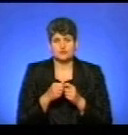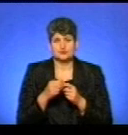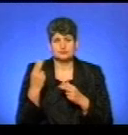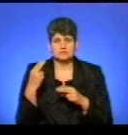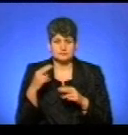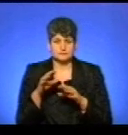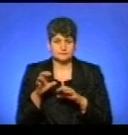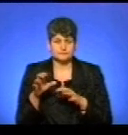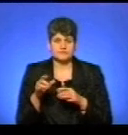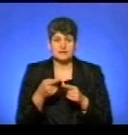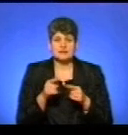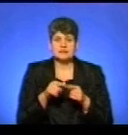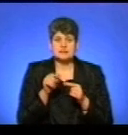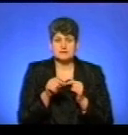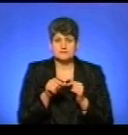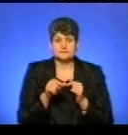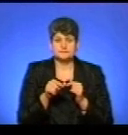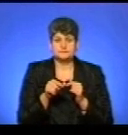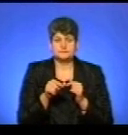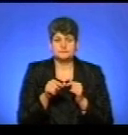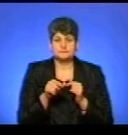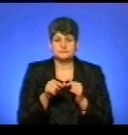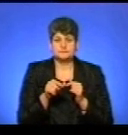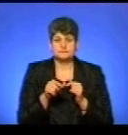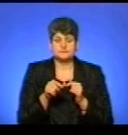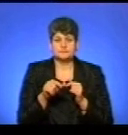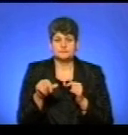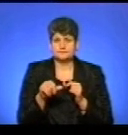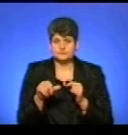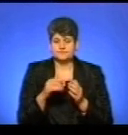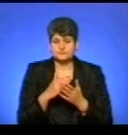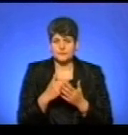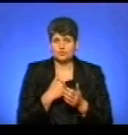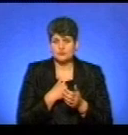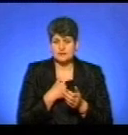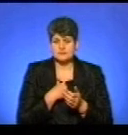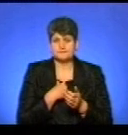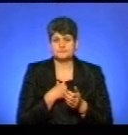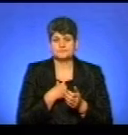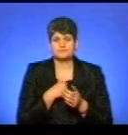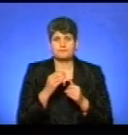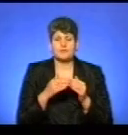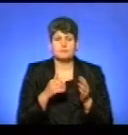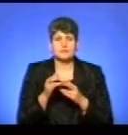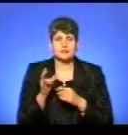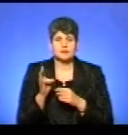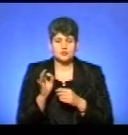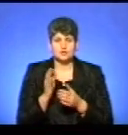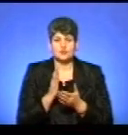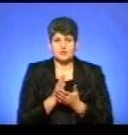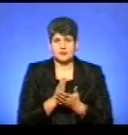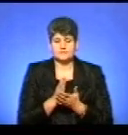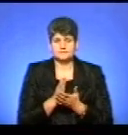вид хижаків, він є шкідливим, тому що в нас практично є